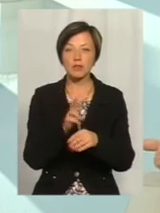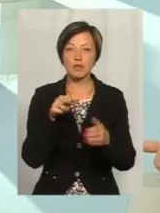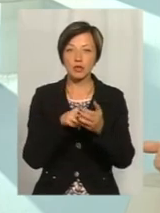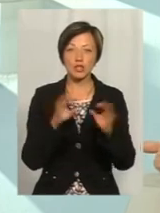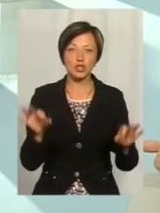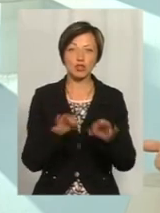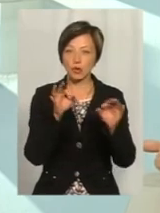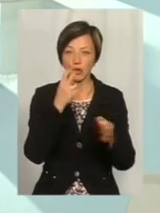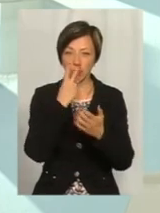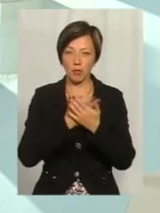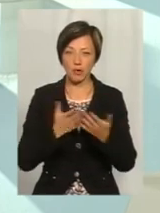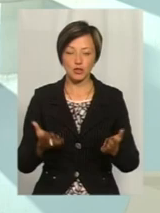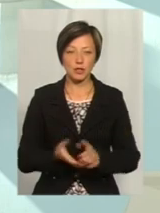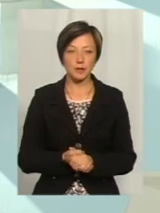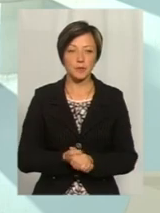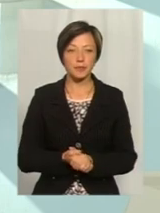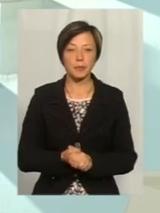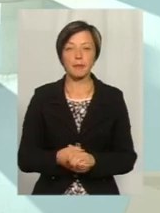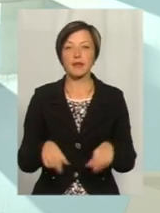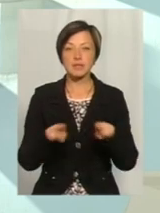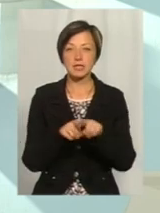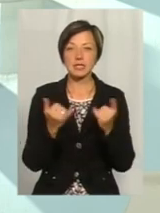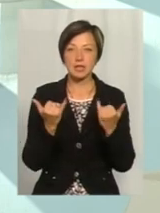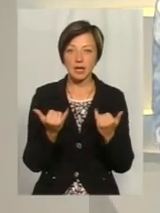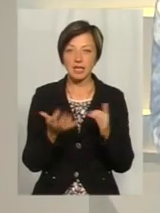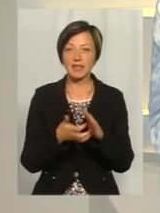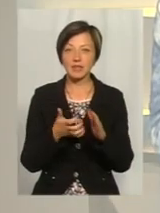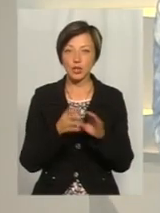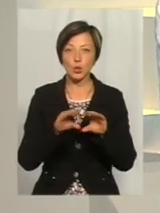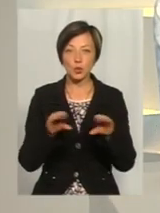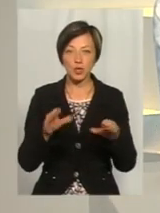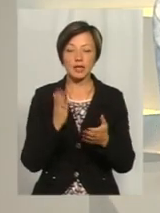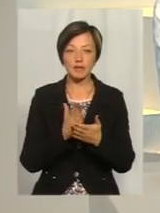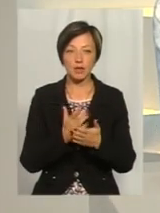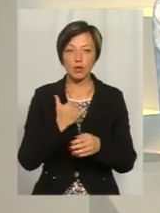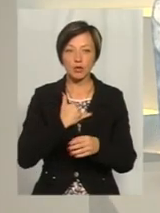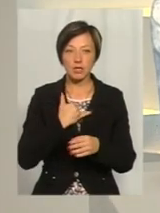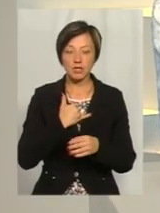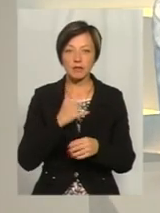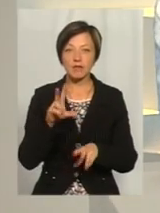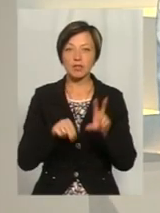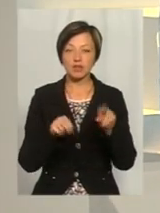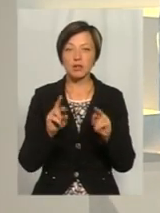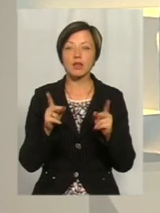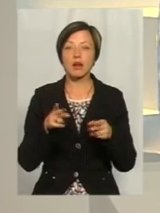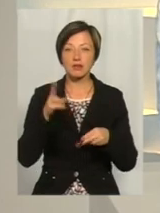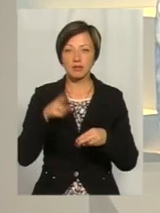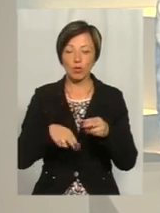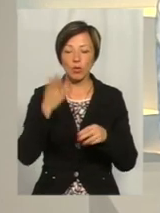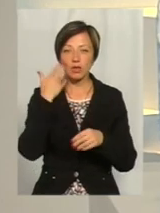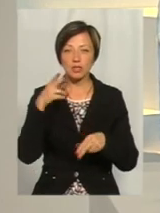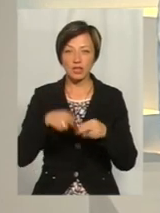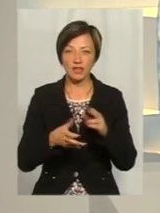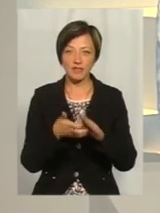і ви нічого не побачили. Але ж все ж таки, зараз на цей момент дефіцит тюнерів є. У нас раді як вважають, коли він вичерпається,